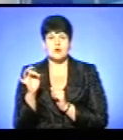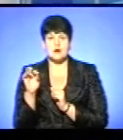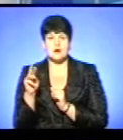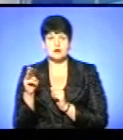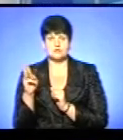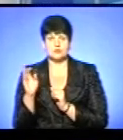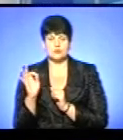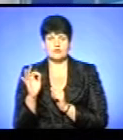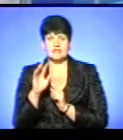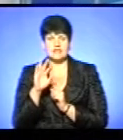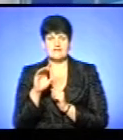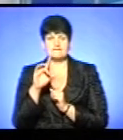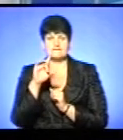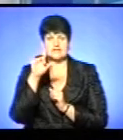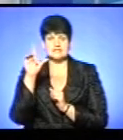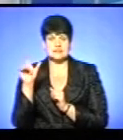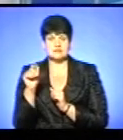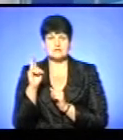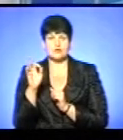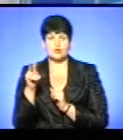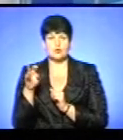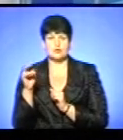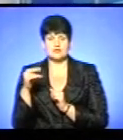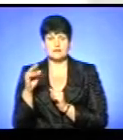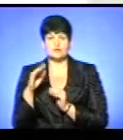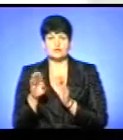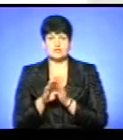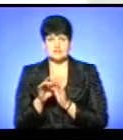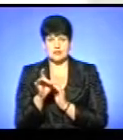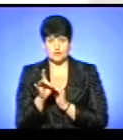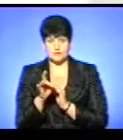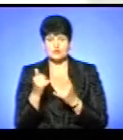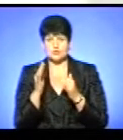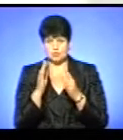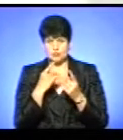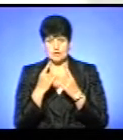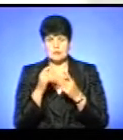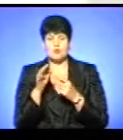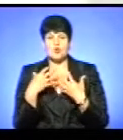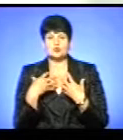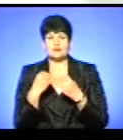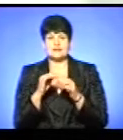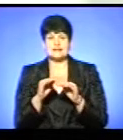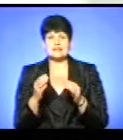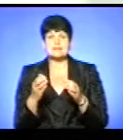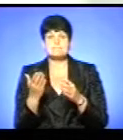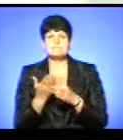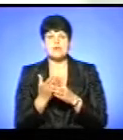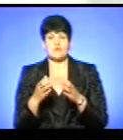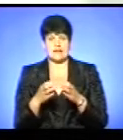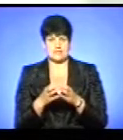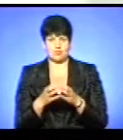Веселка – це Колодіївка, Підволчевський район. Ми сьогодні будемо говорити справді про оздоровлення дітей з пільгових категорій.